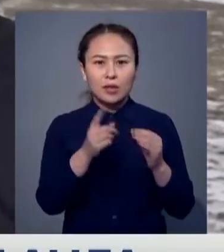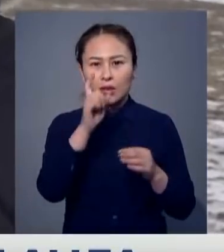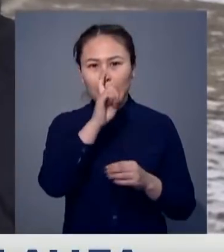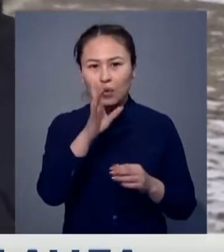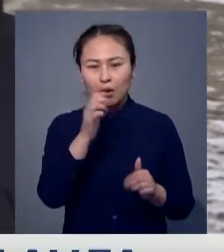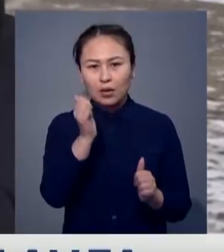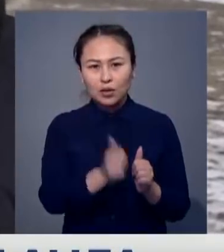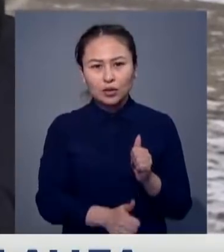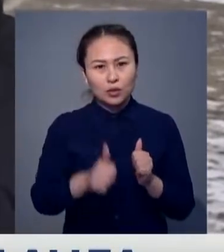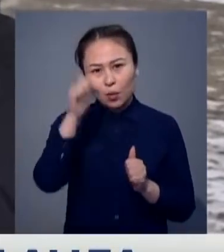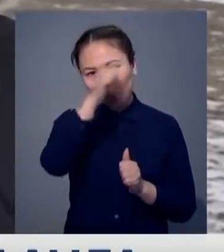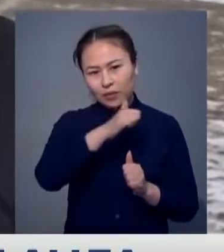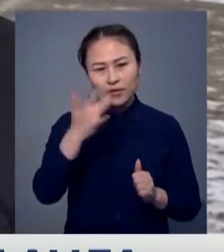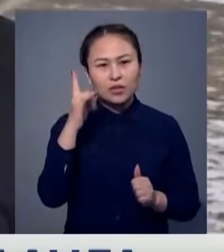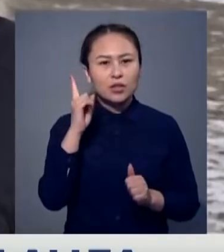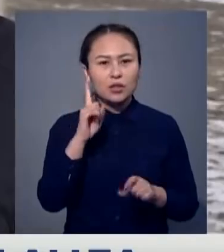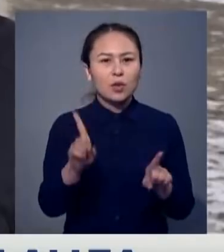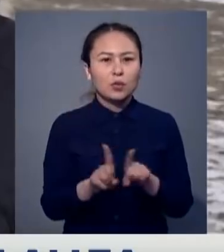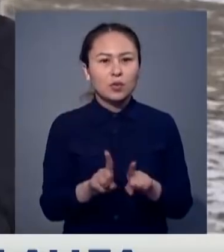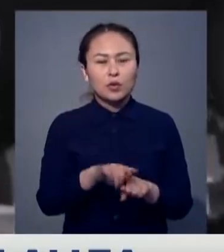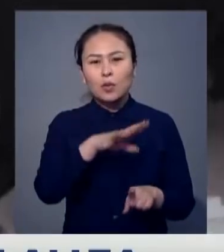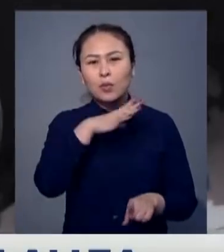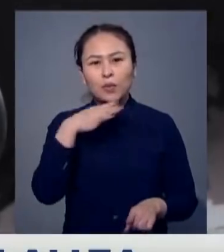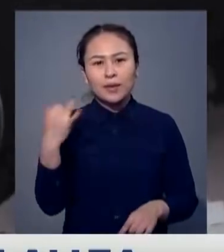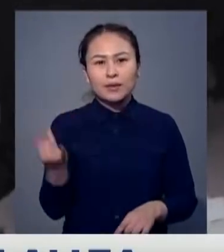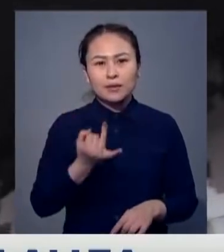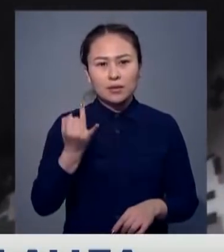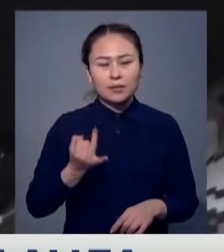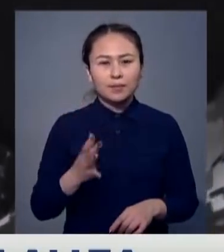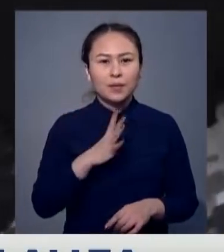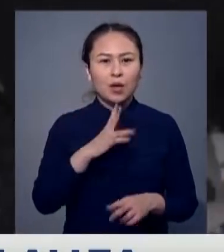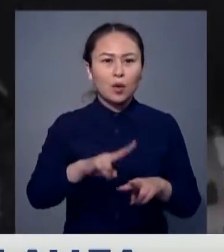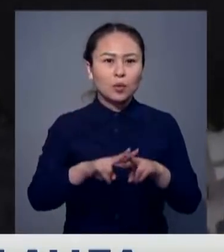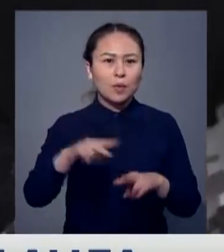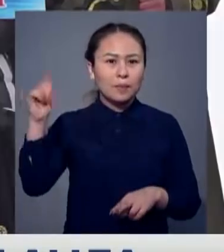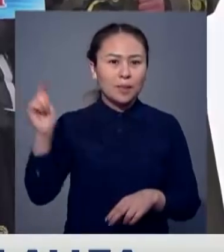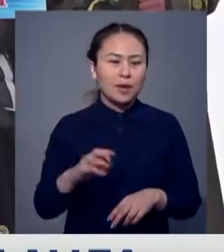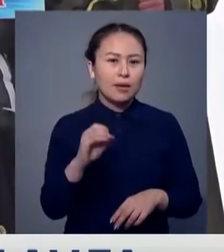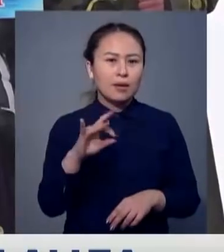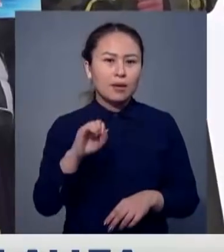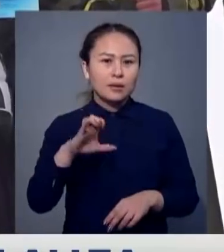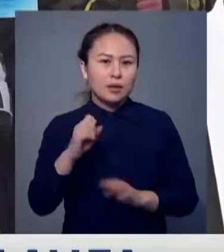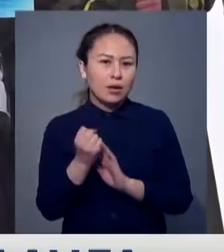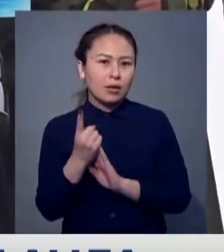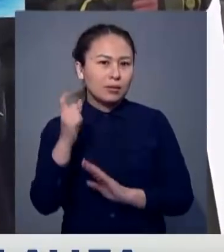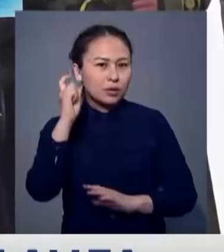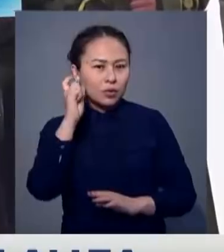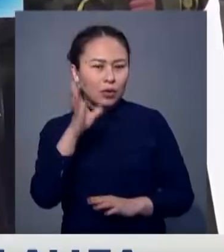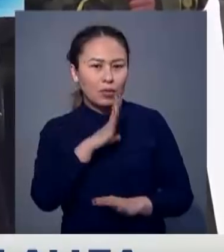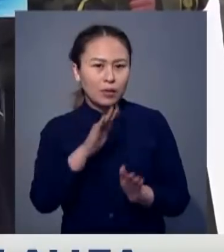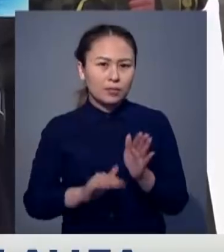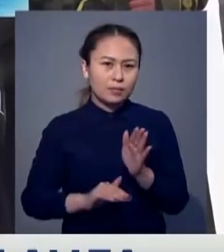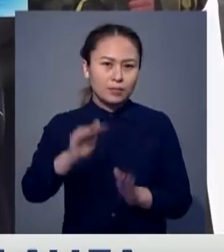Оған жыл сайын жастардыңда қызық ұшылыға артып келеді. Жарысқа Нұр Султан қаласынан келген ерасыл 11 жаста. Бұл өнерді